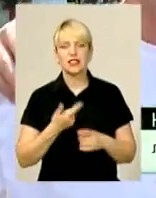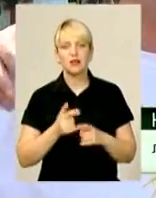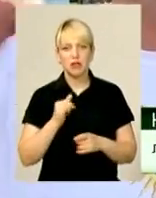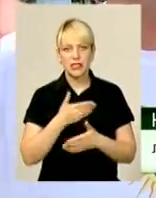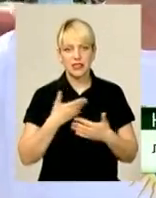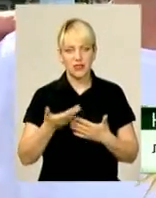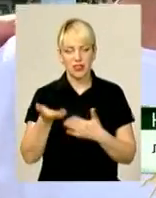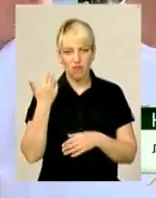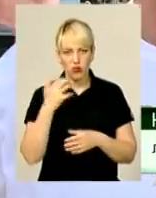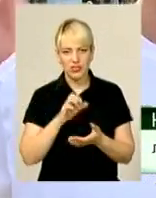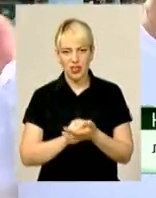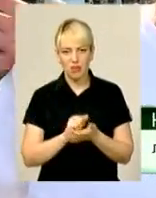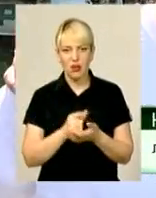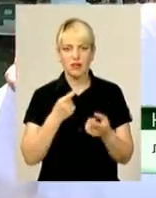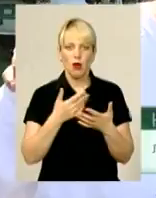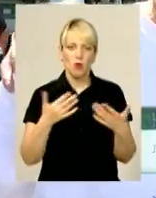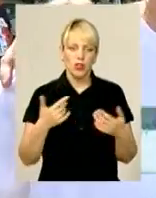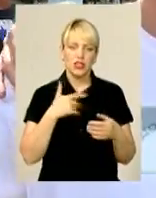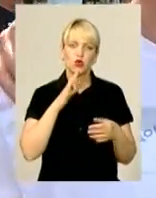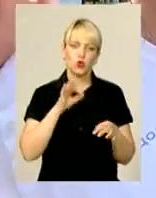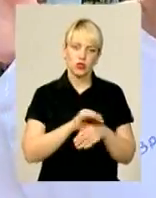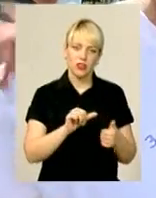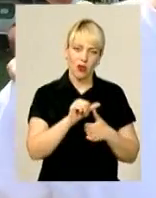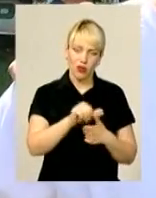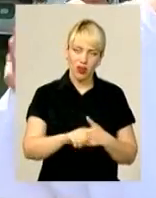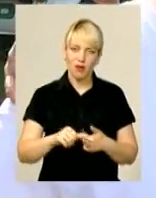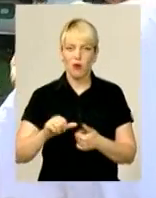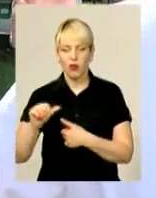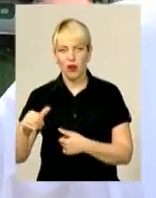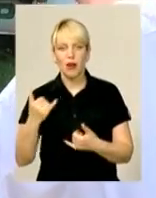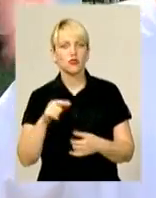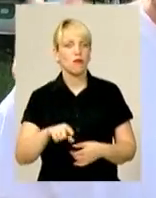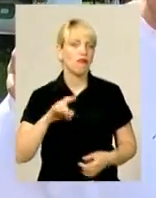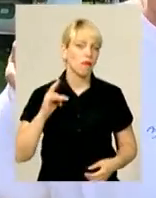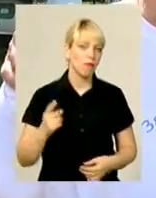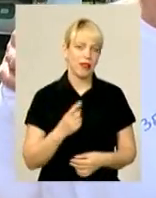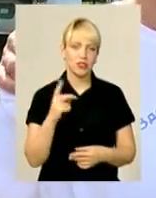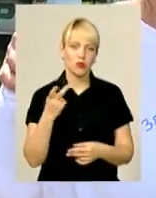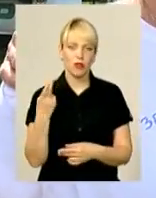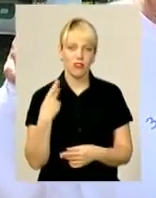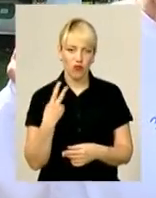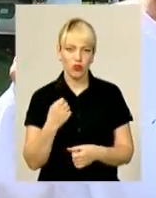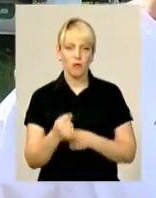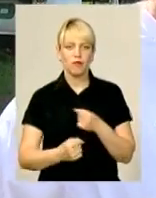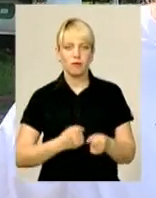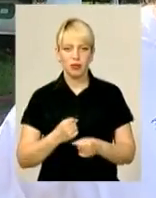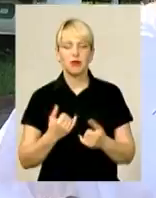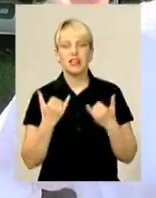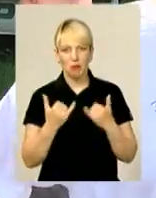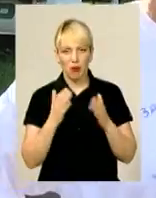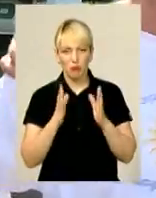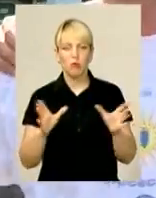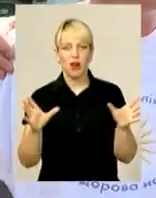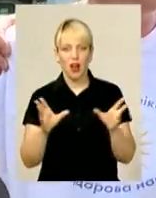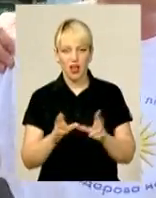раніше все порізнуло. Дружина окремо, я окремо. Сьогодні, власне, перший раз, що ми разом, невеличкий крос